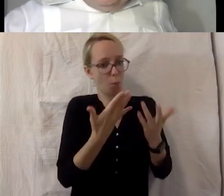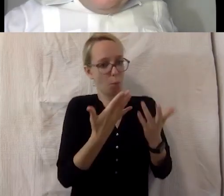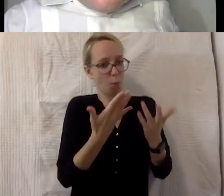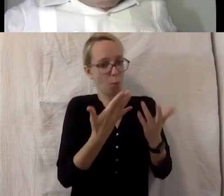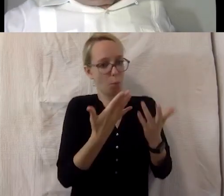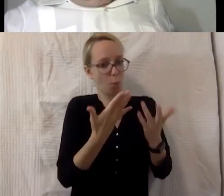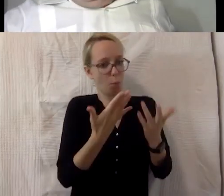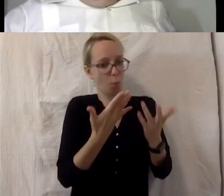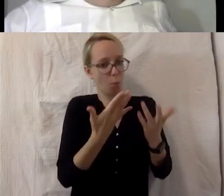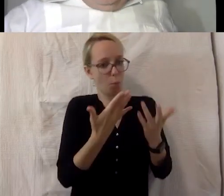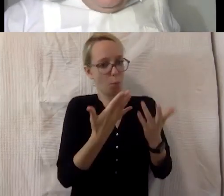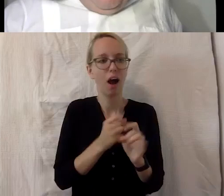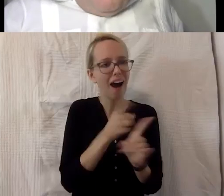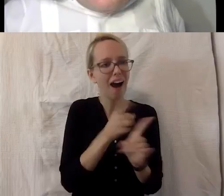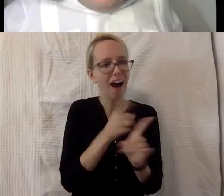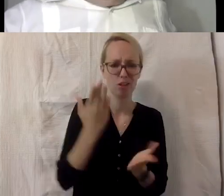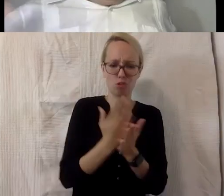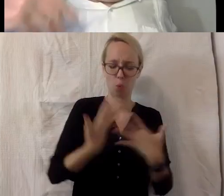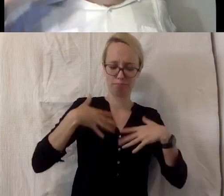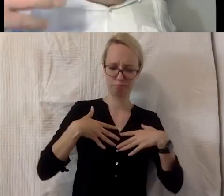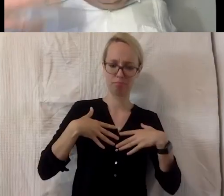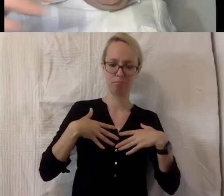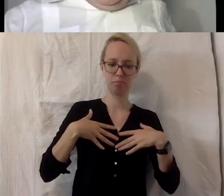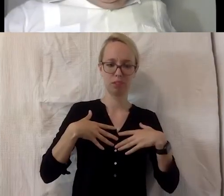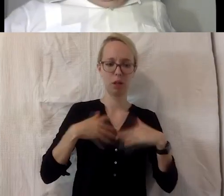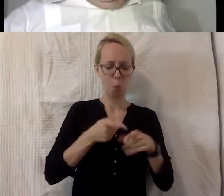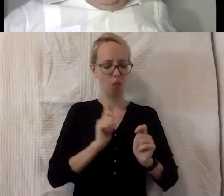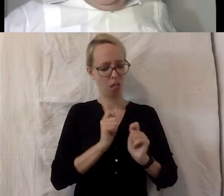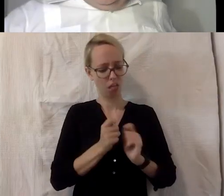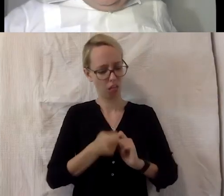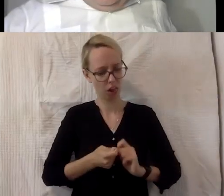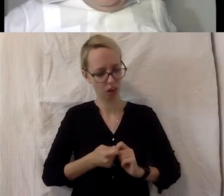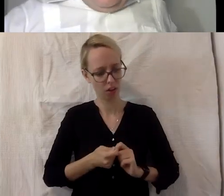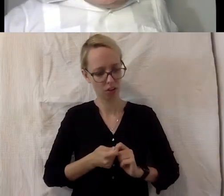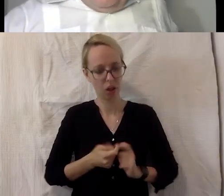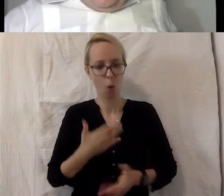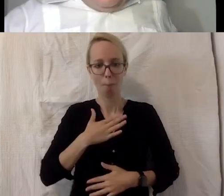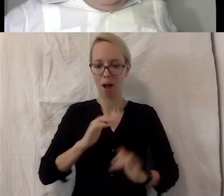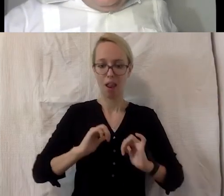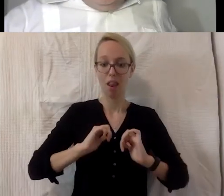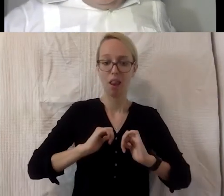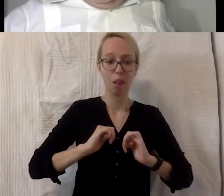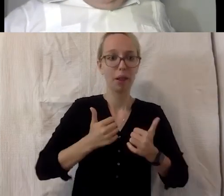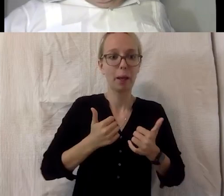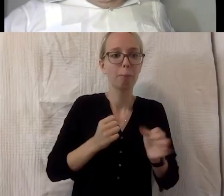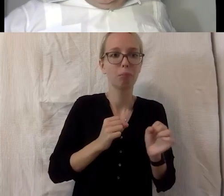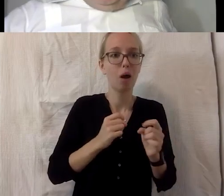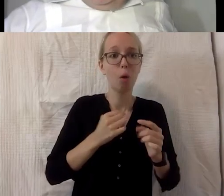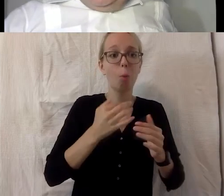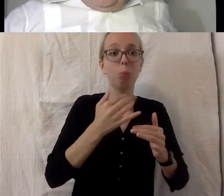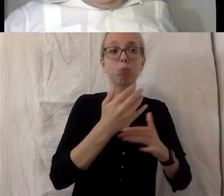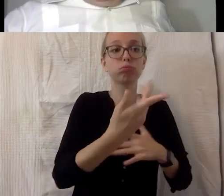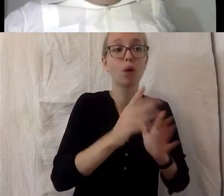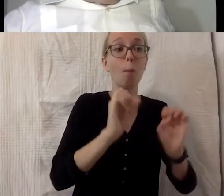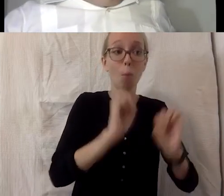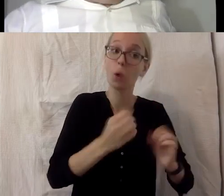besseren Wissen, und wir ja auch wissen, dass wir ja alle letztendlich in unserem Lebenslauf ja natürlich eines Tages ja alle in irgendeiner Weise mit